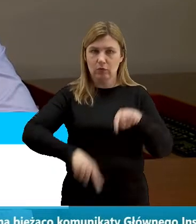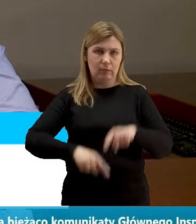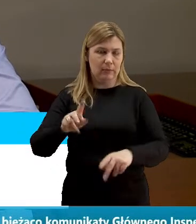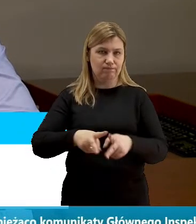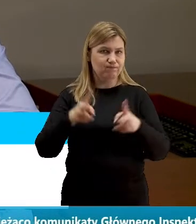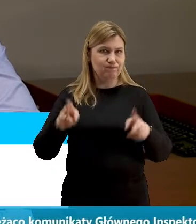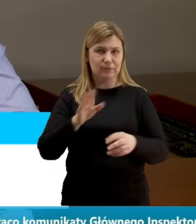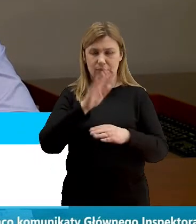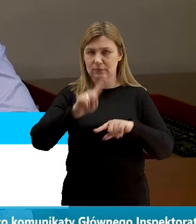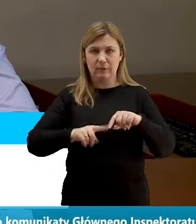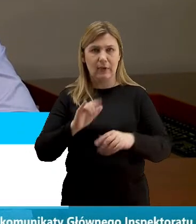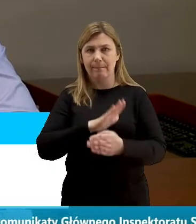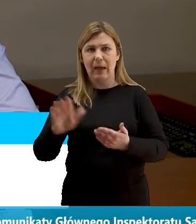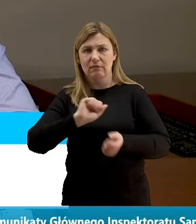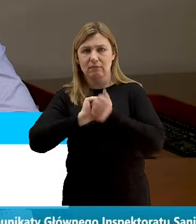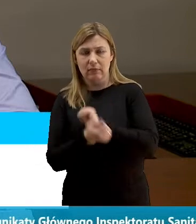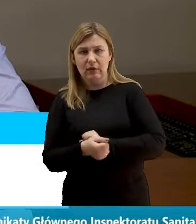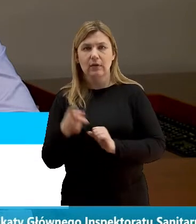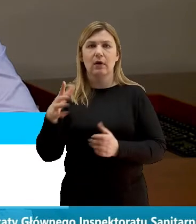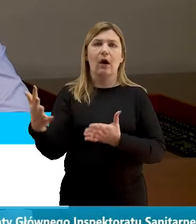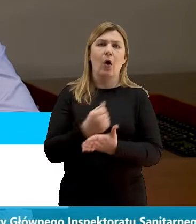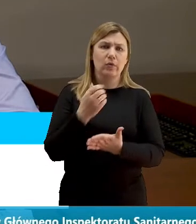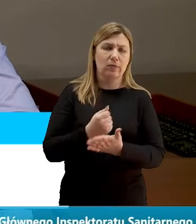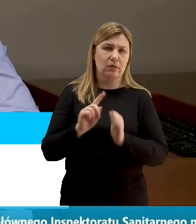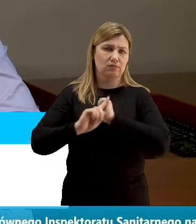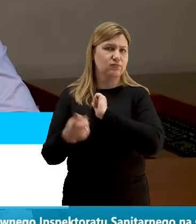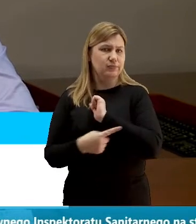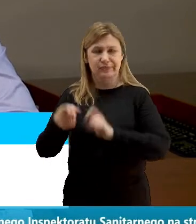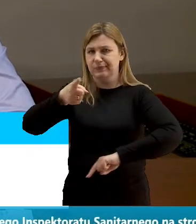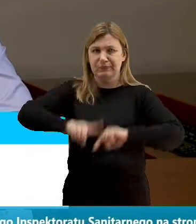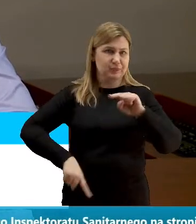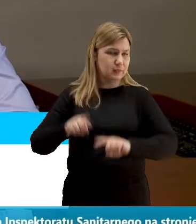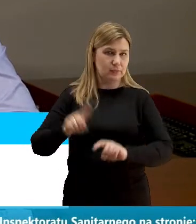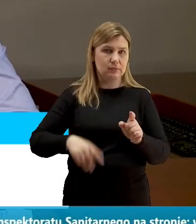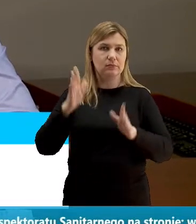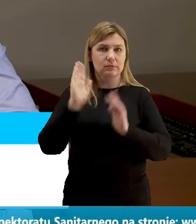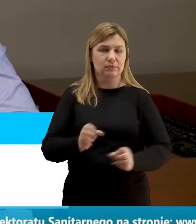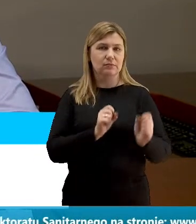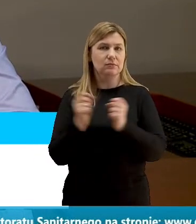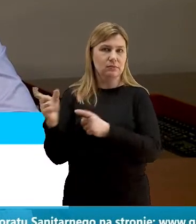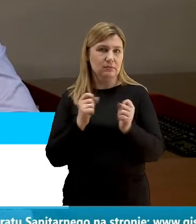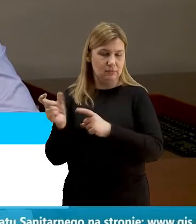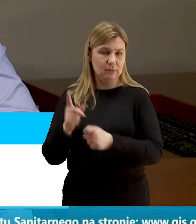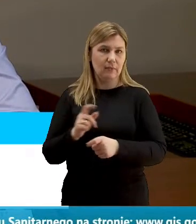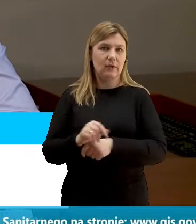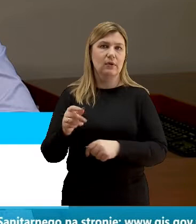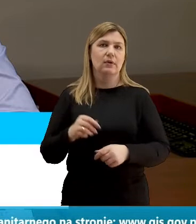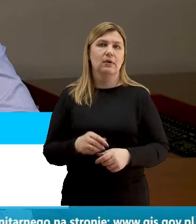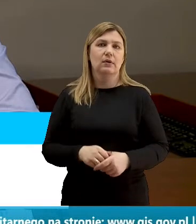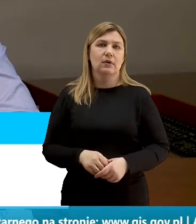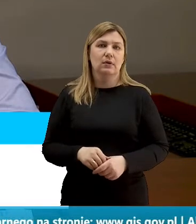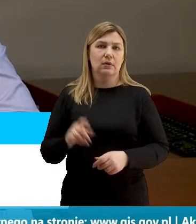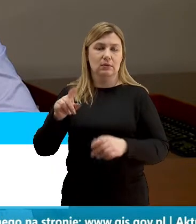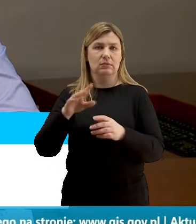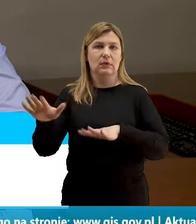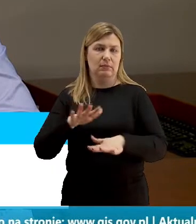nic nie zmienia się w zakresie odbioru odpadów, one będą cały czas wywożone i utylizowane we właściwy